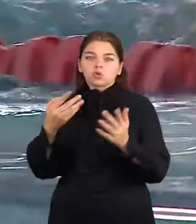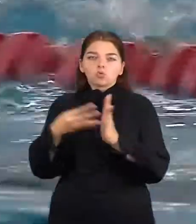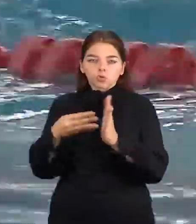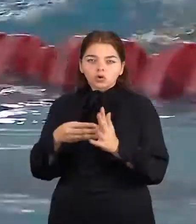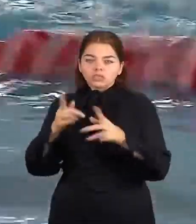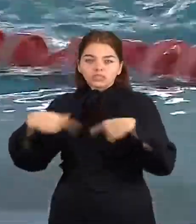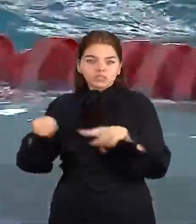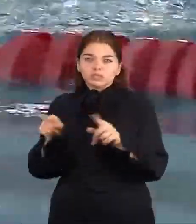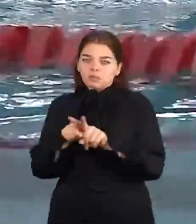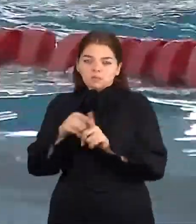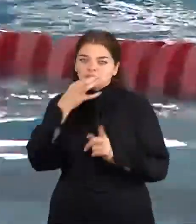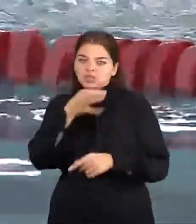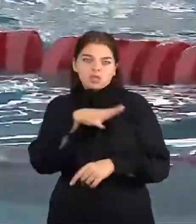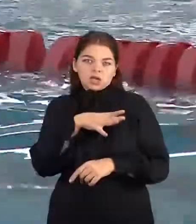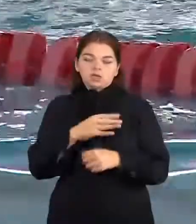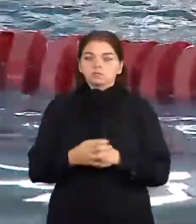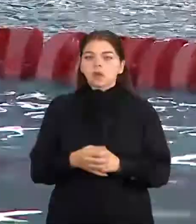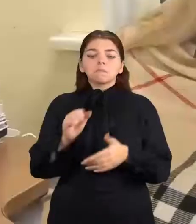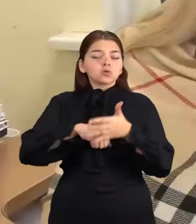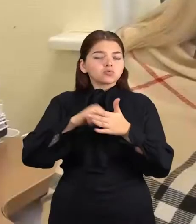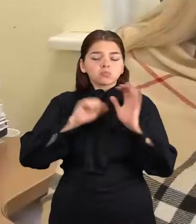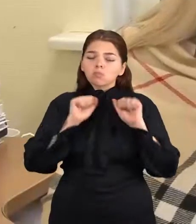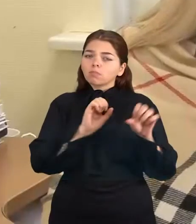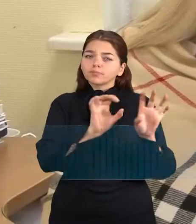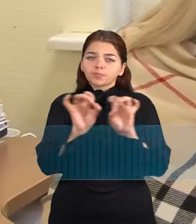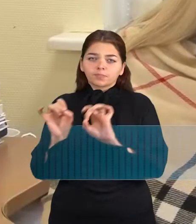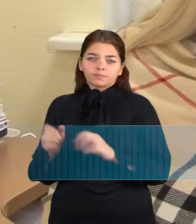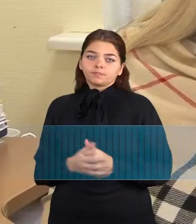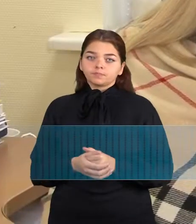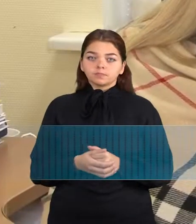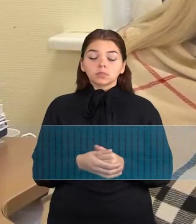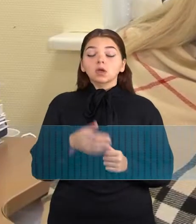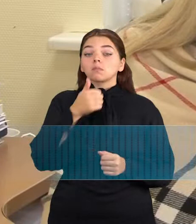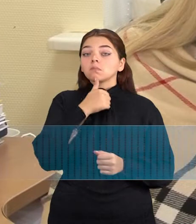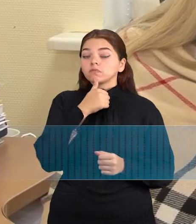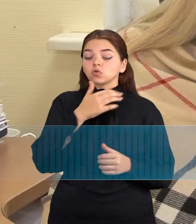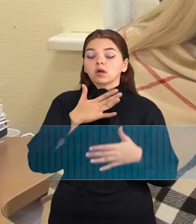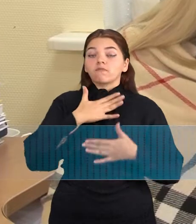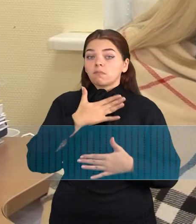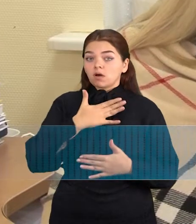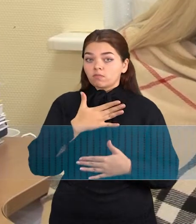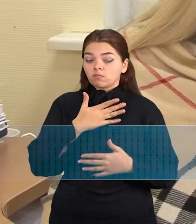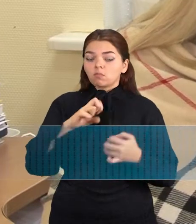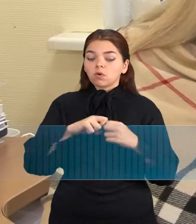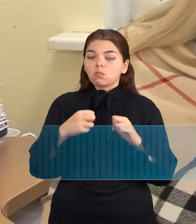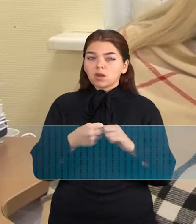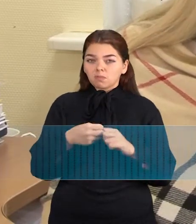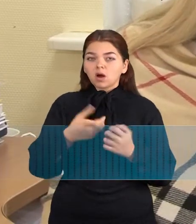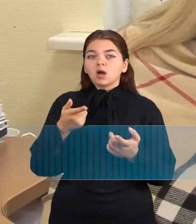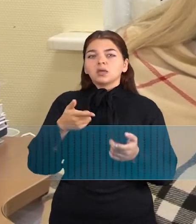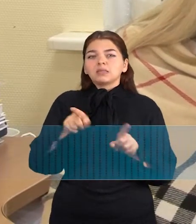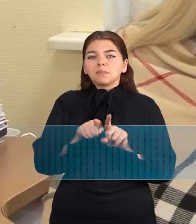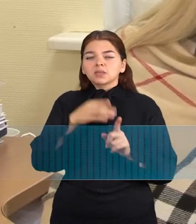aštru rūkšties kvapą gali lemti daugybę veiksnių. Dabar dėl ko atsiranda kvepavimo takus dirginantis aštrus kvapas,